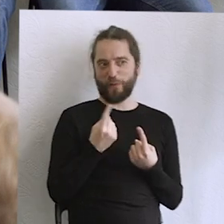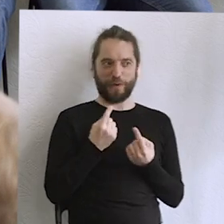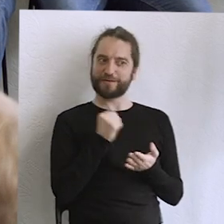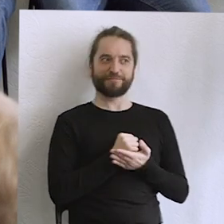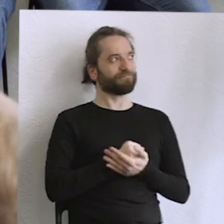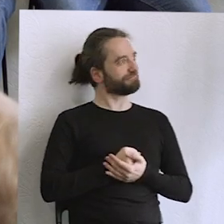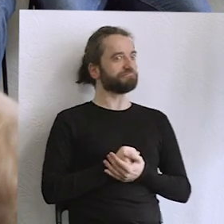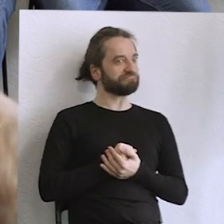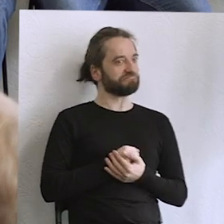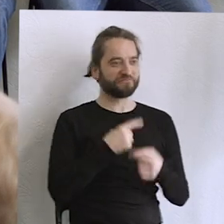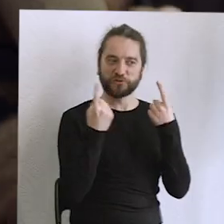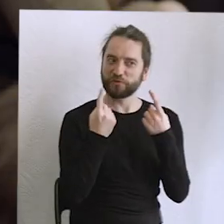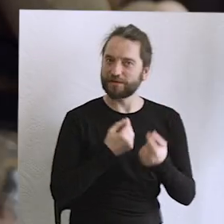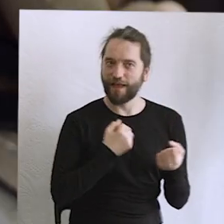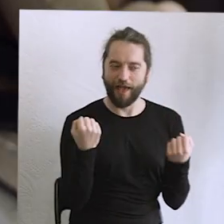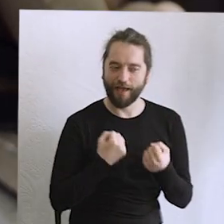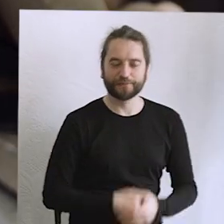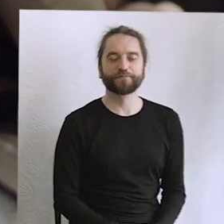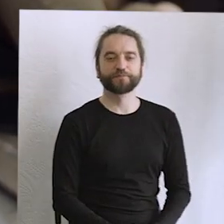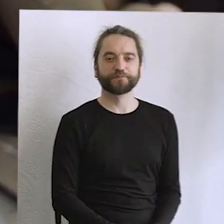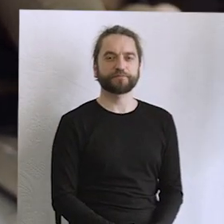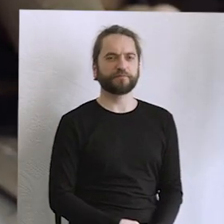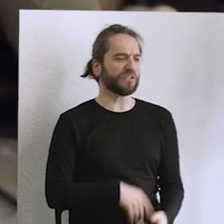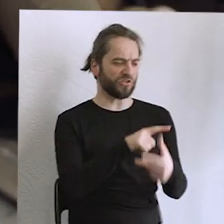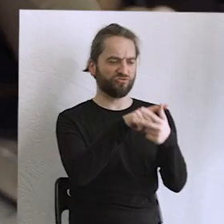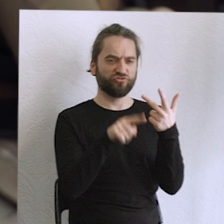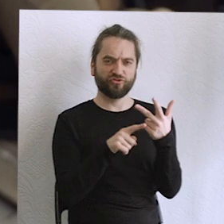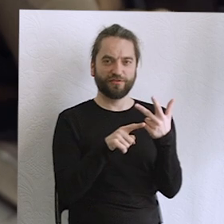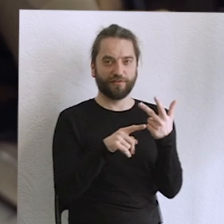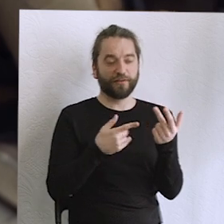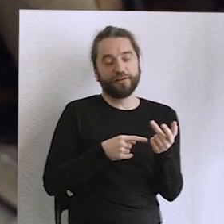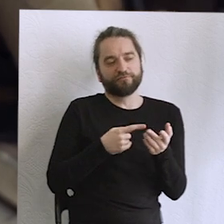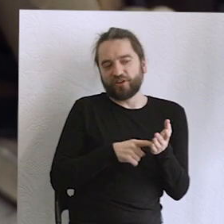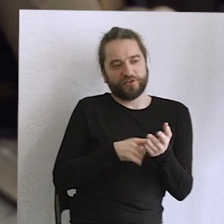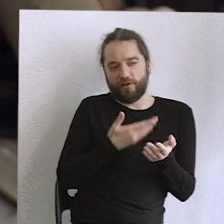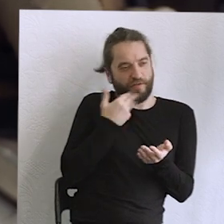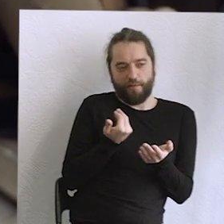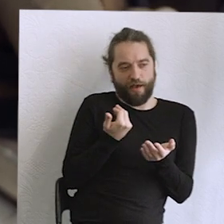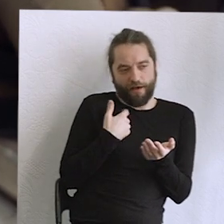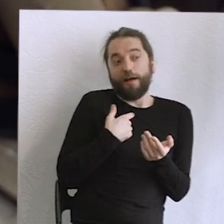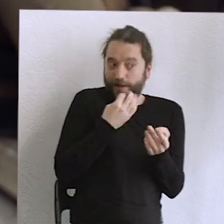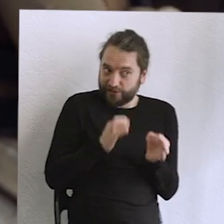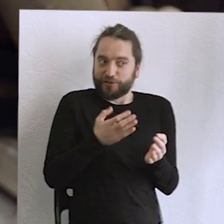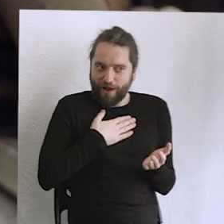mamy trzy kwestie? Nie, na ogół się nie dostaję, więc jakby cieszę się.